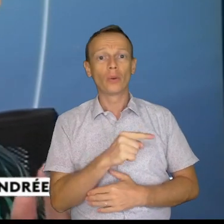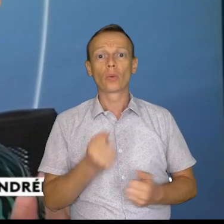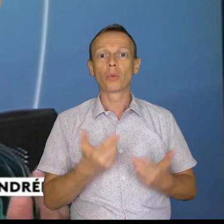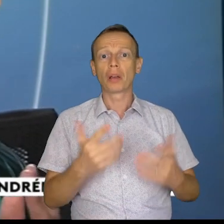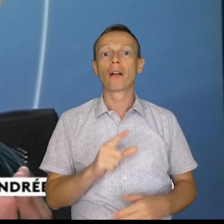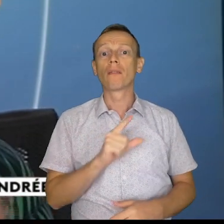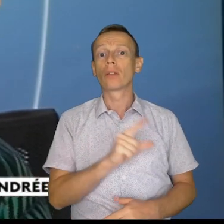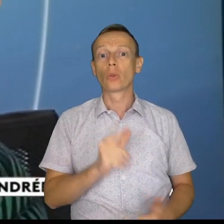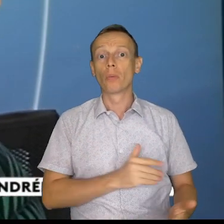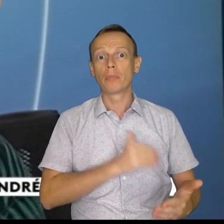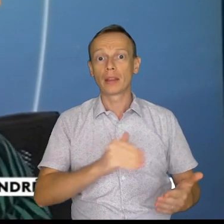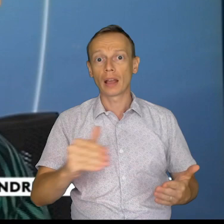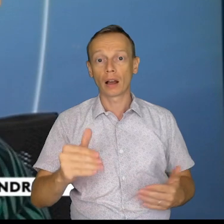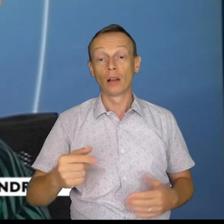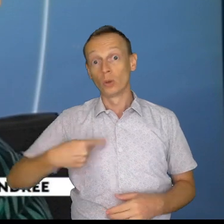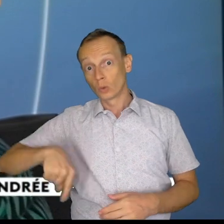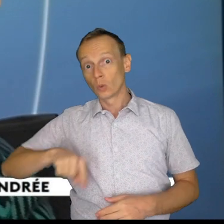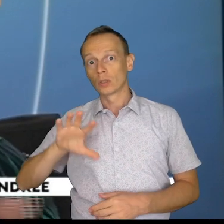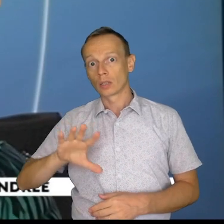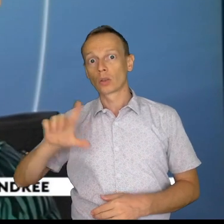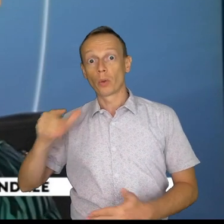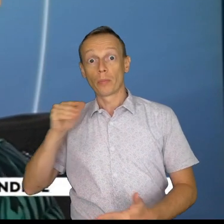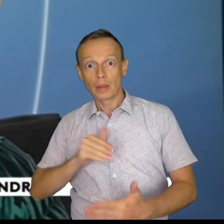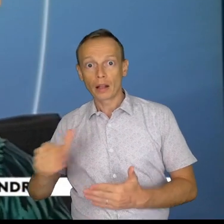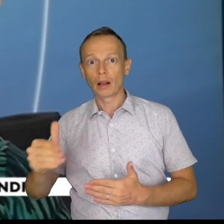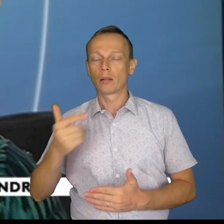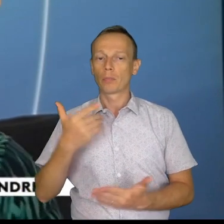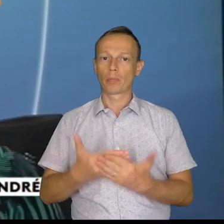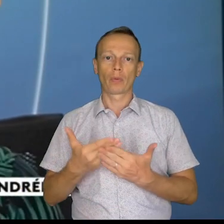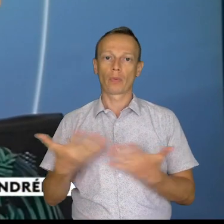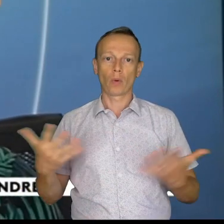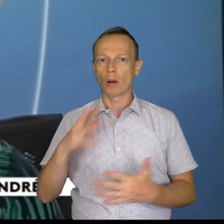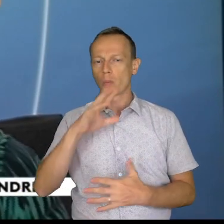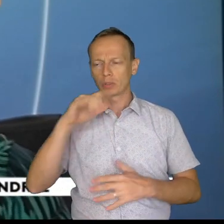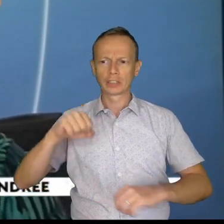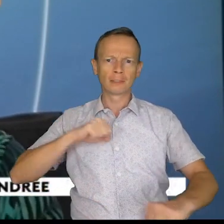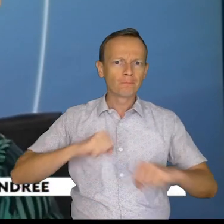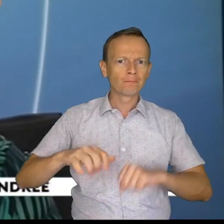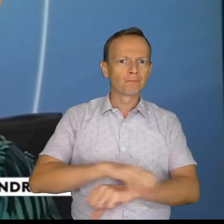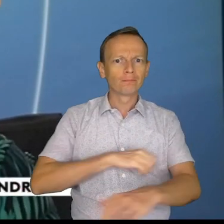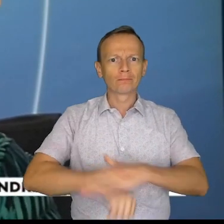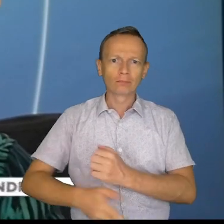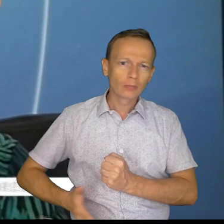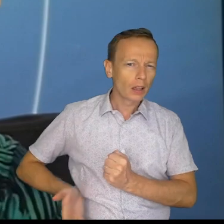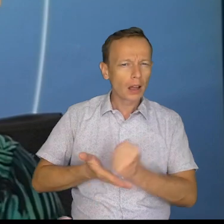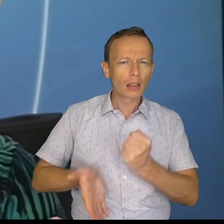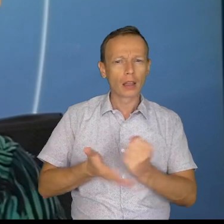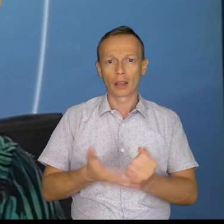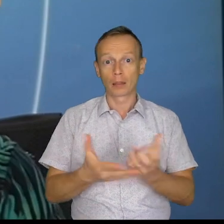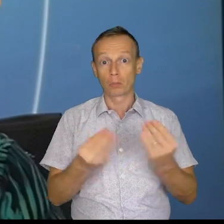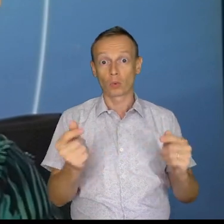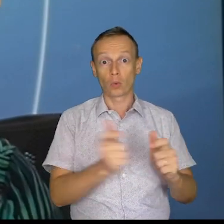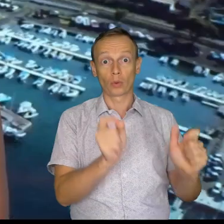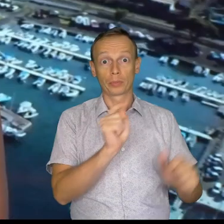milliards. Nous, 52, c'est dire combien la Polynésie a été active pour voler au secours de toutes les